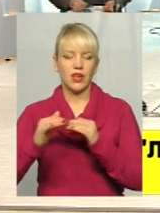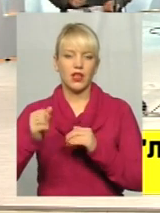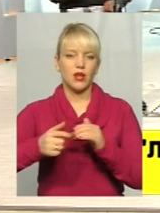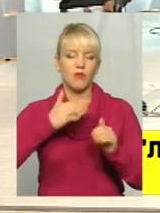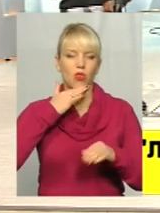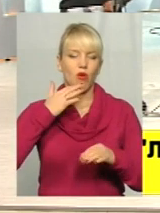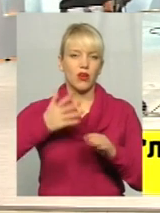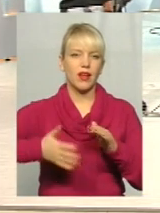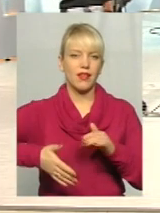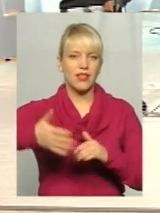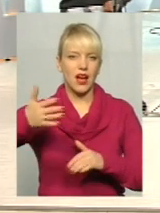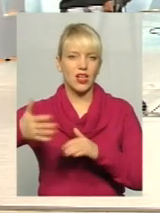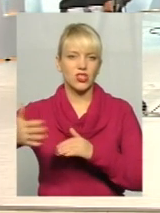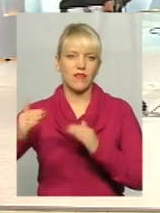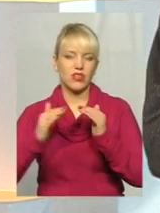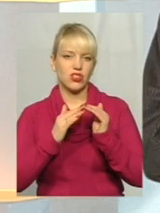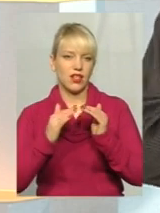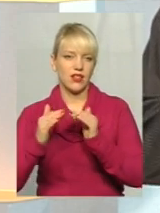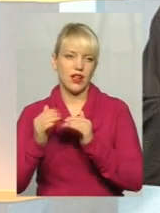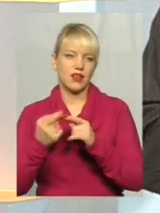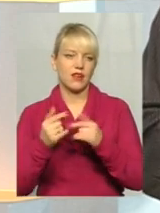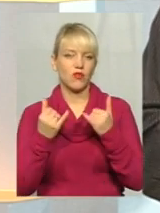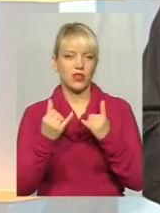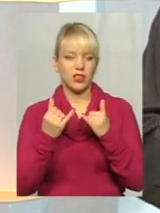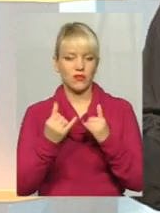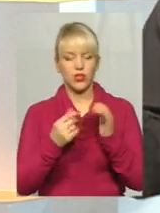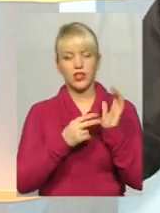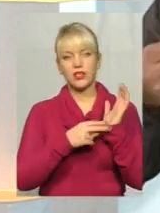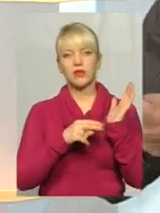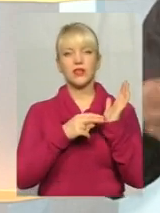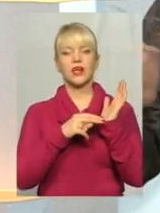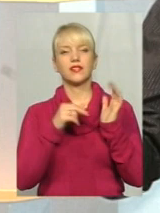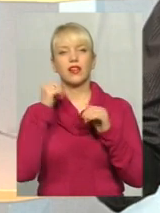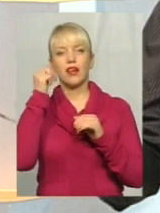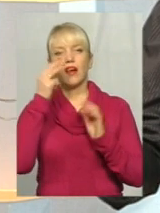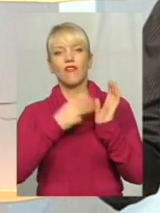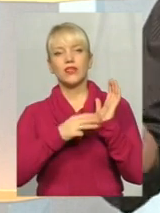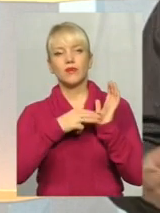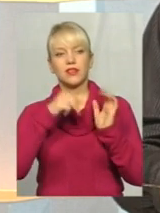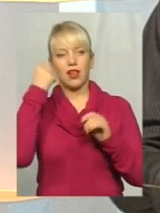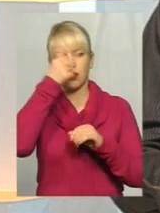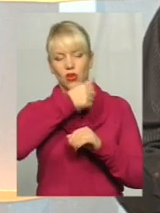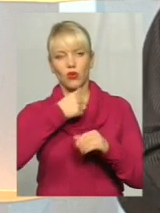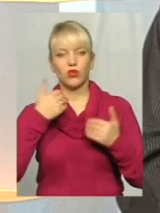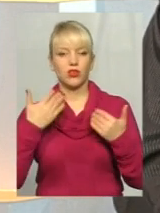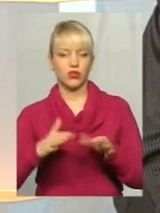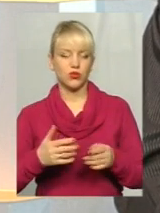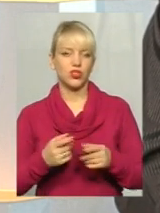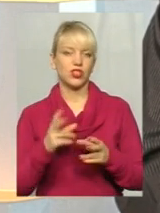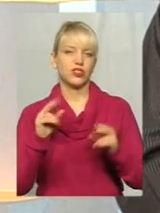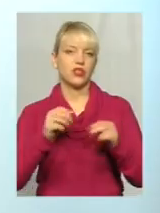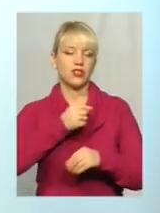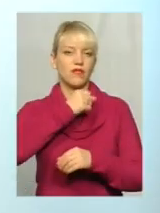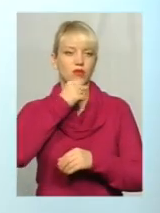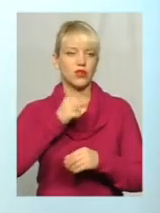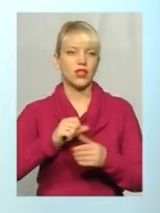От тоді, і от сьогодні, вони, якраз 70-80-х років, і прийшли до розв'язку. У будинок,